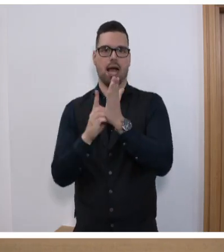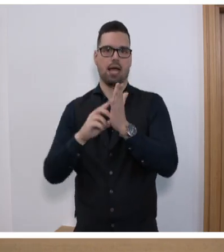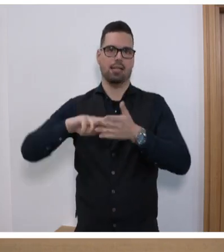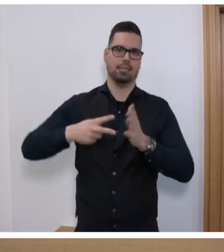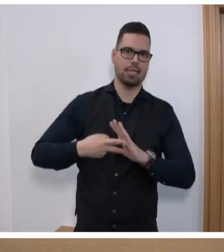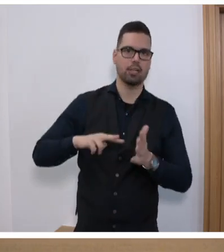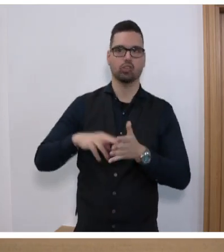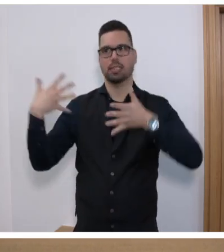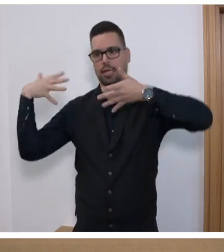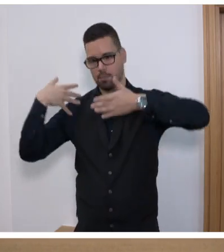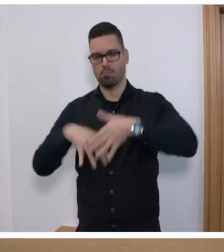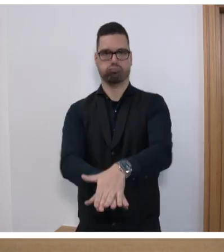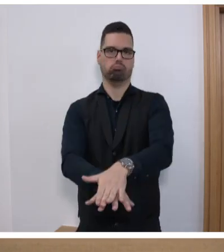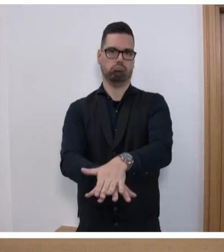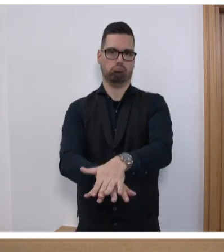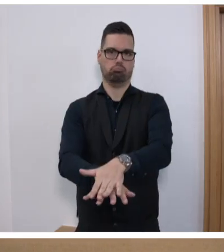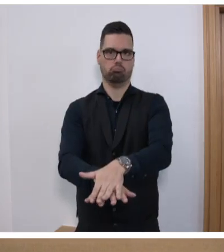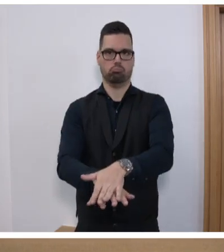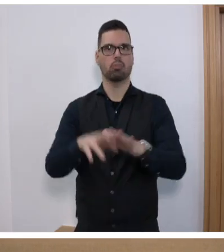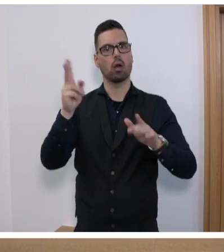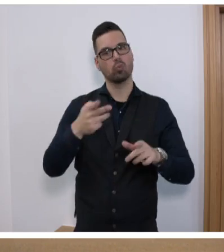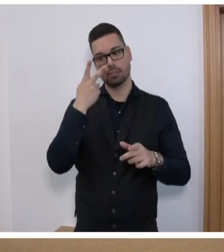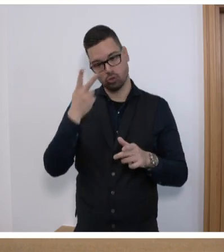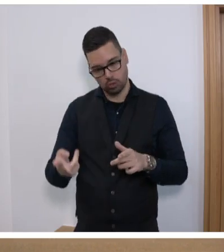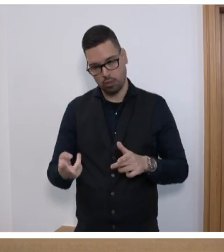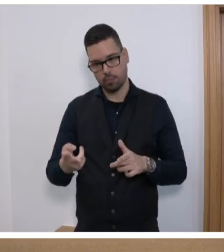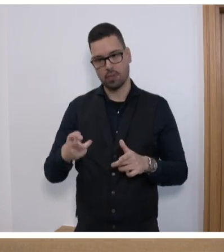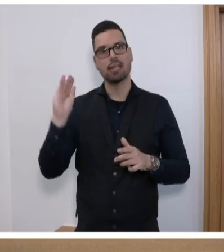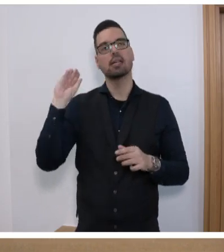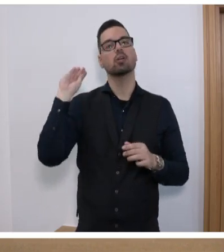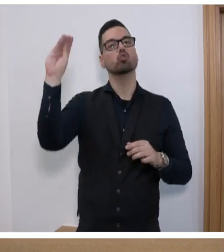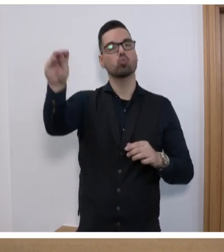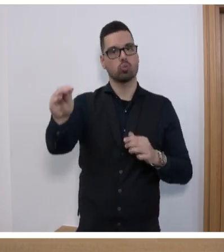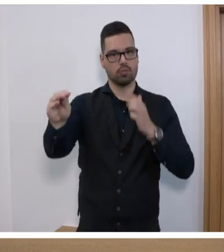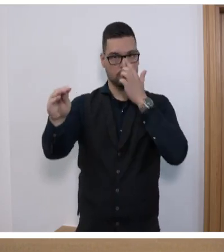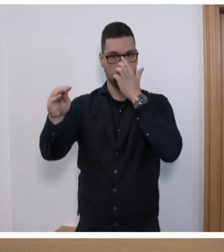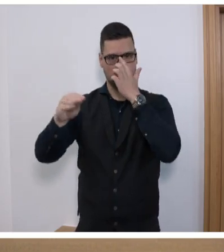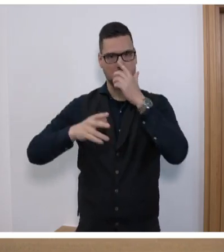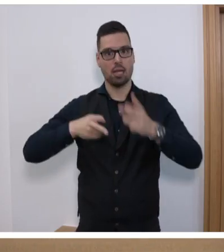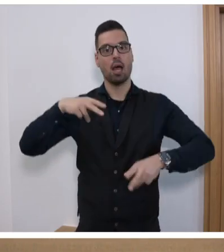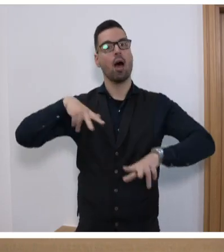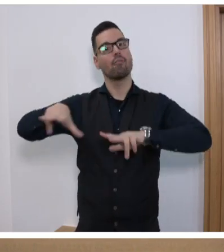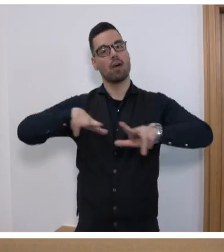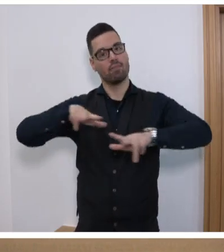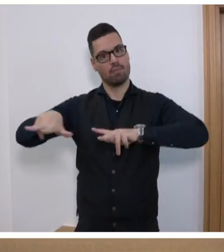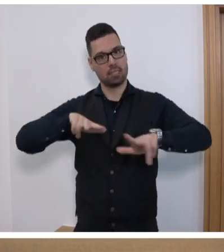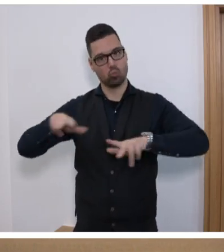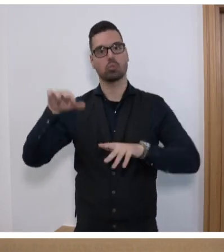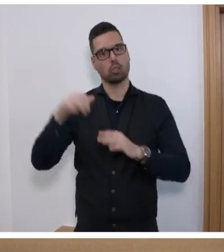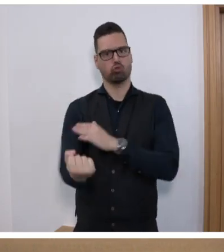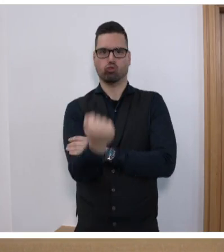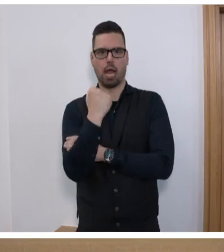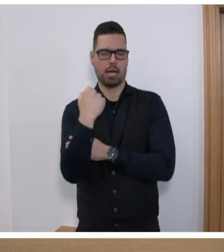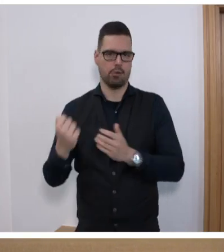Verhandlungsgestaltung eingebracht, um auch unter diesem Gesichtspunkt die Zukunftstauglichkeit dieses Verfassungsorgans nachhaltig zu